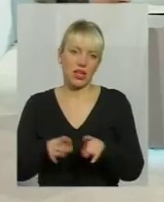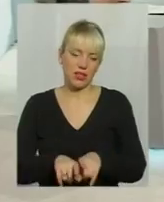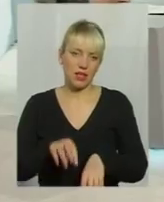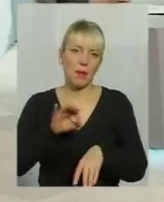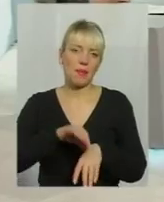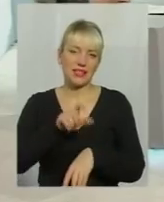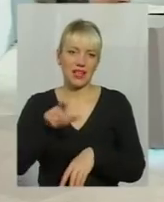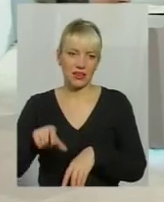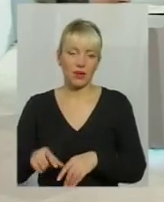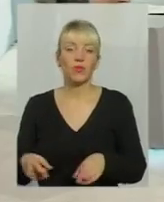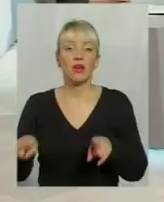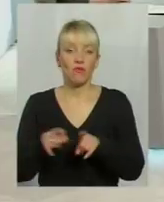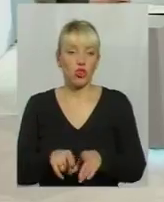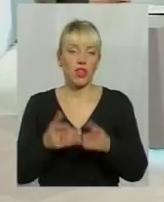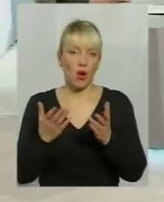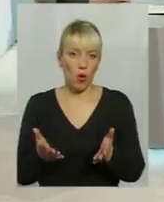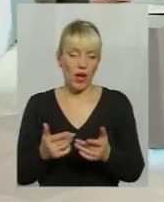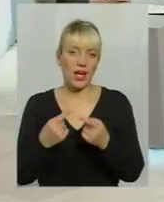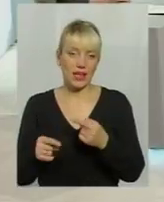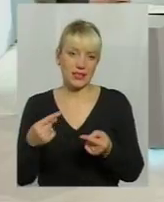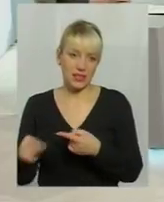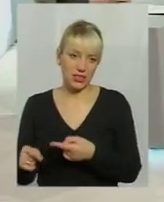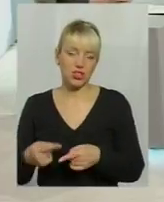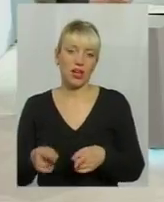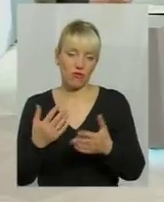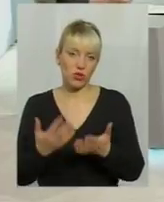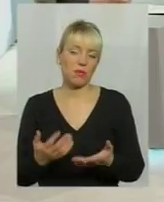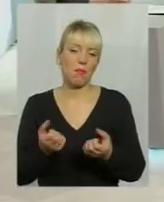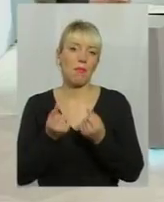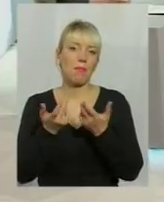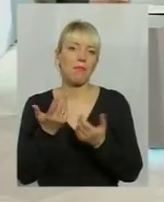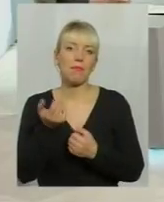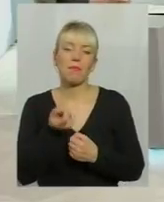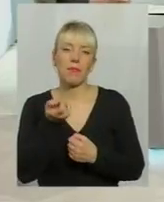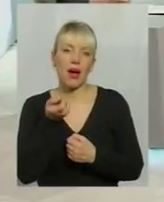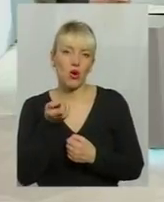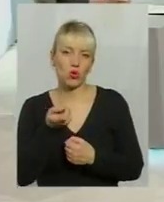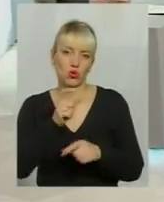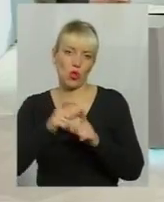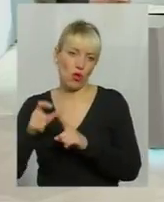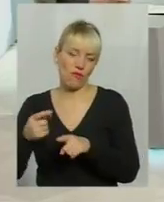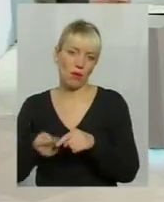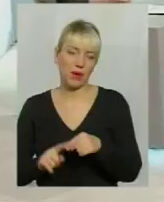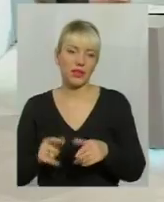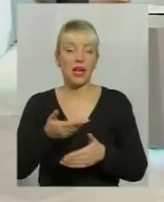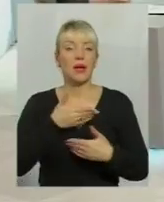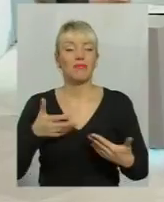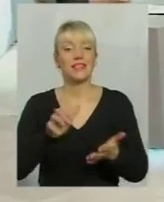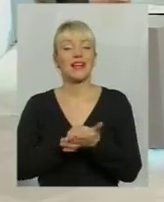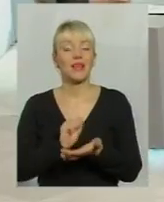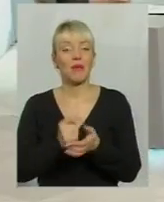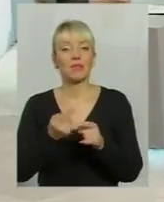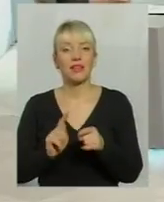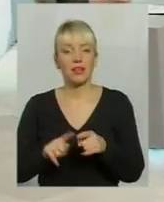Ось таке розличие, буквально пару слов об цьому. Тобто ми займаємося тем, що ми все-таки